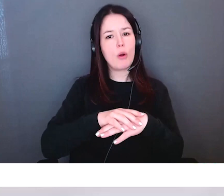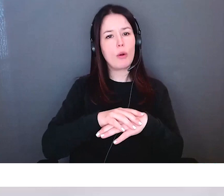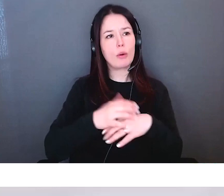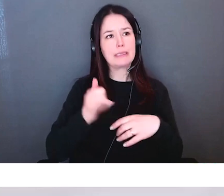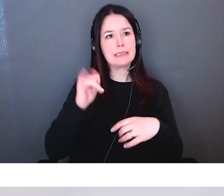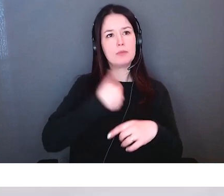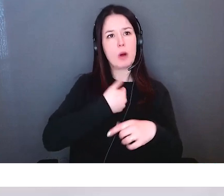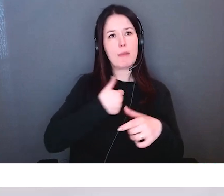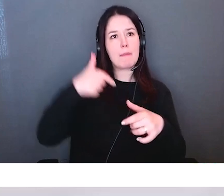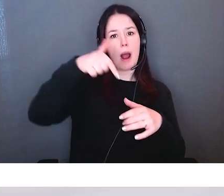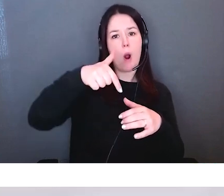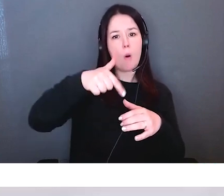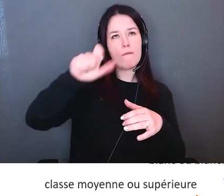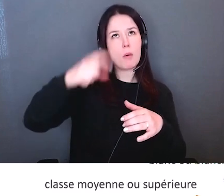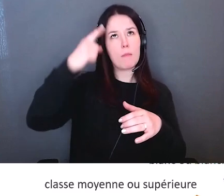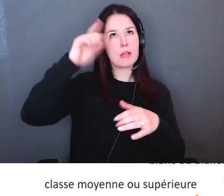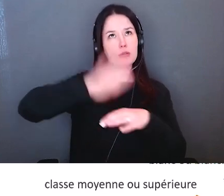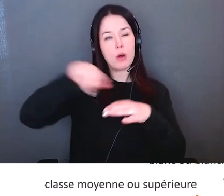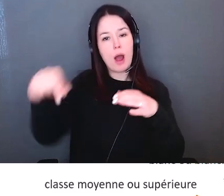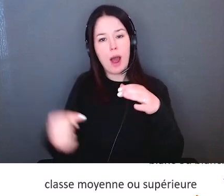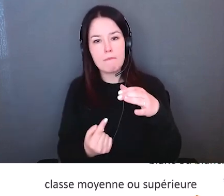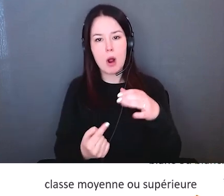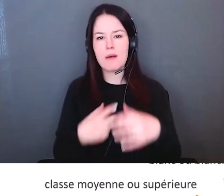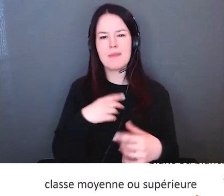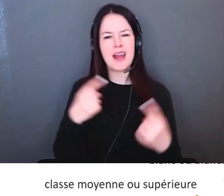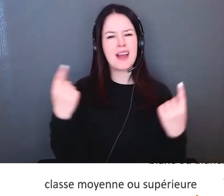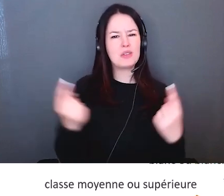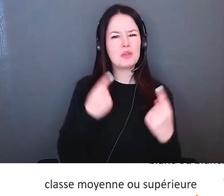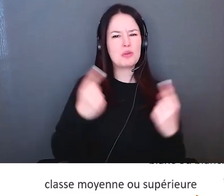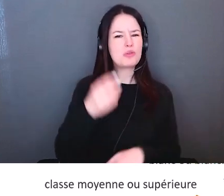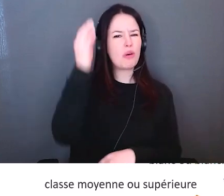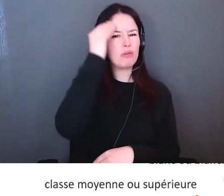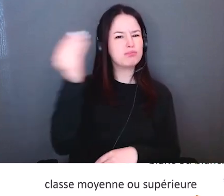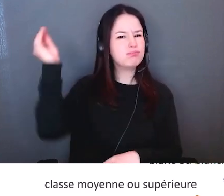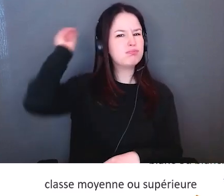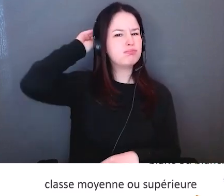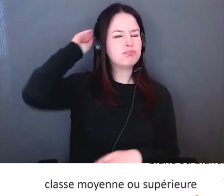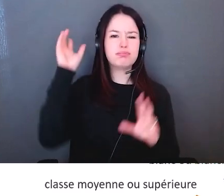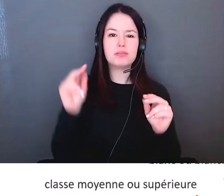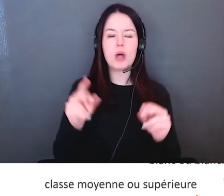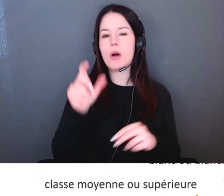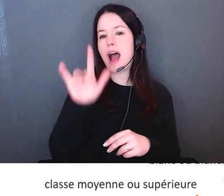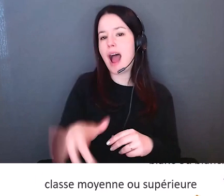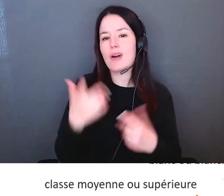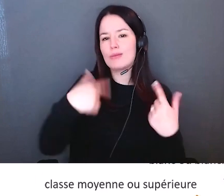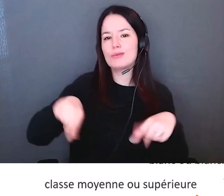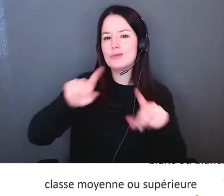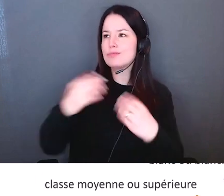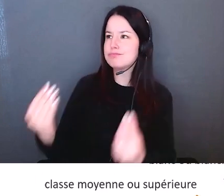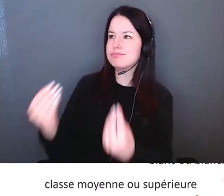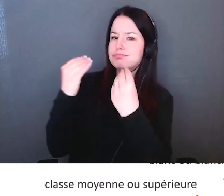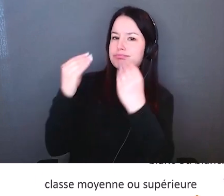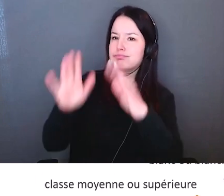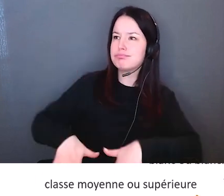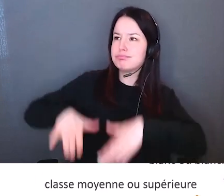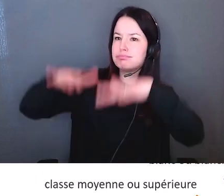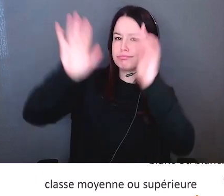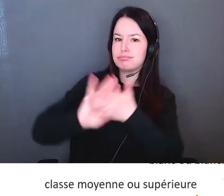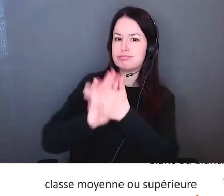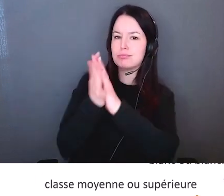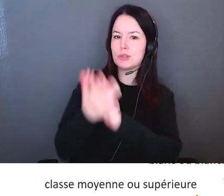ce qui se passe ici reconnaître que cela est plutôt complexe il s'agit en fait de comprendre l